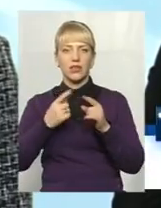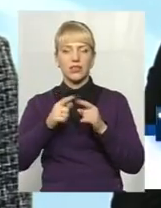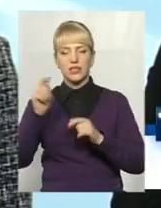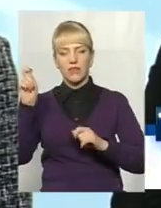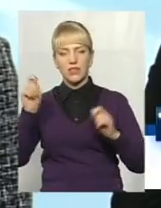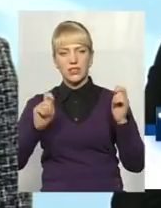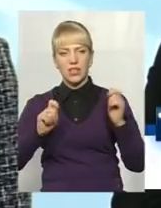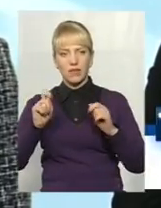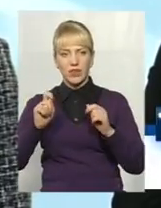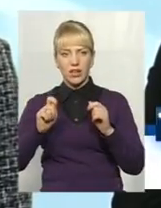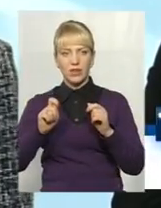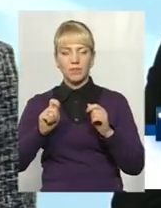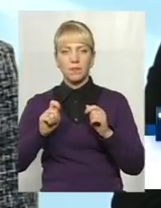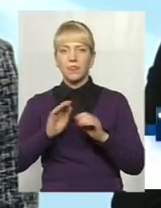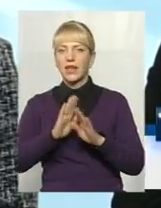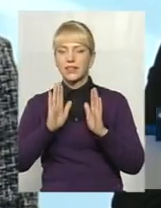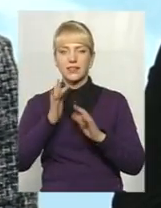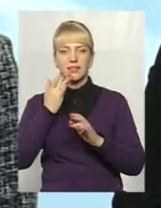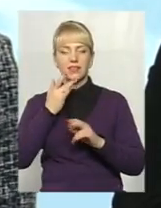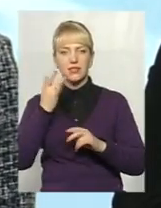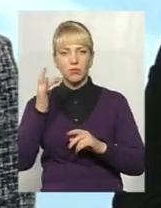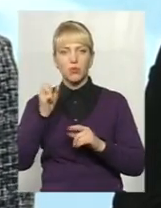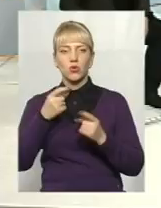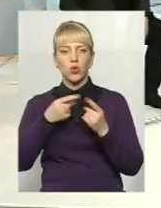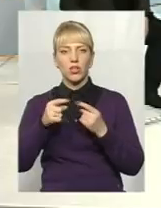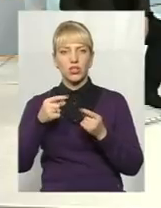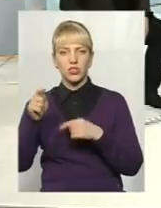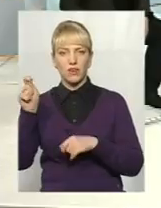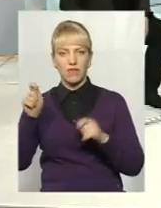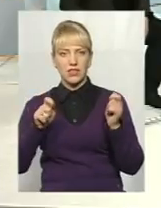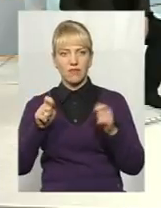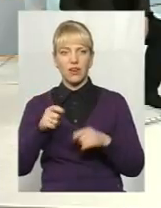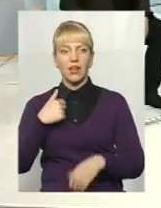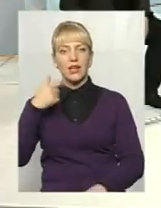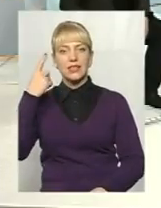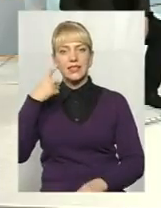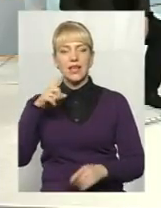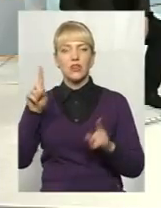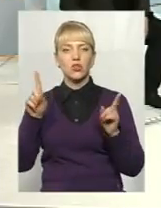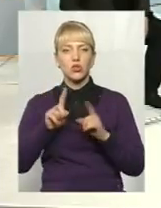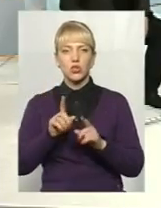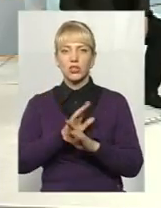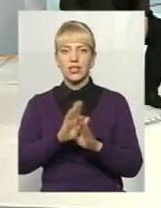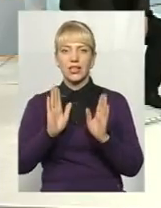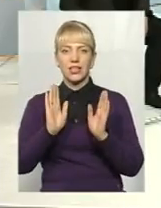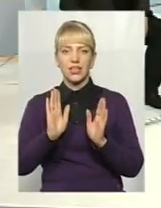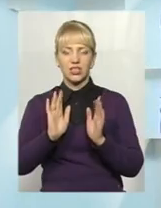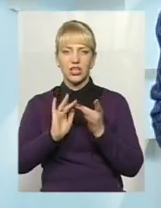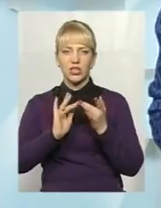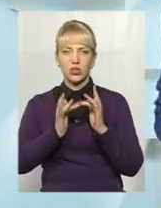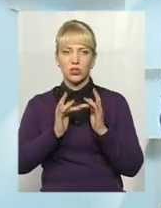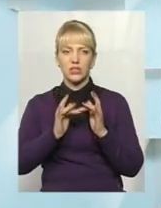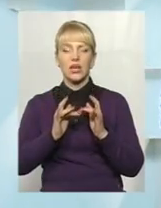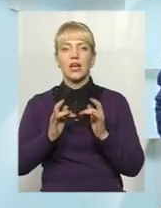республіка, а всі фестивалі, які відбуваються в місті. що не лише соцмережі працюють на Кам'янець-Подільській. Не знаю,